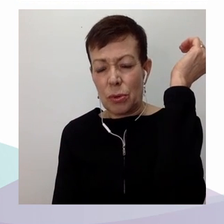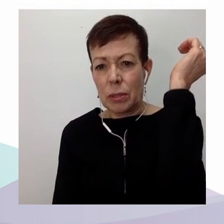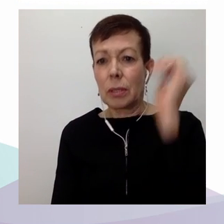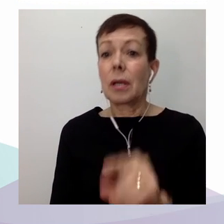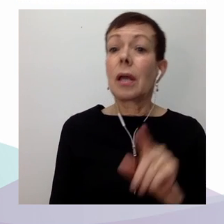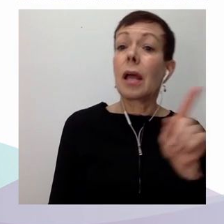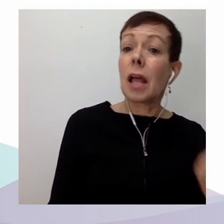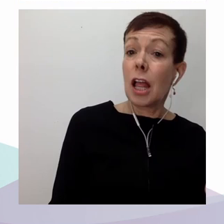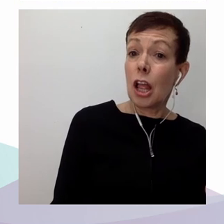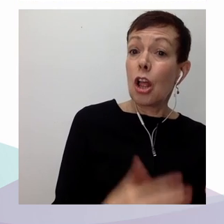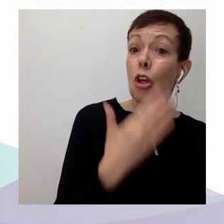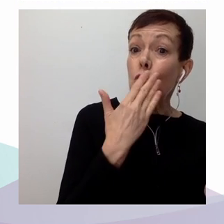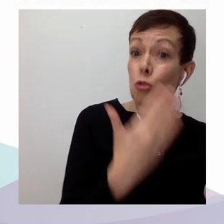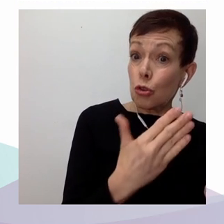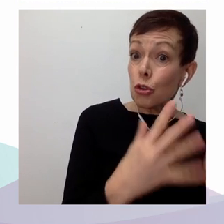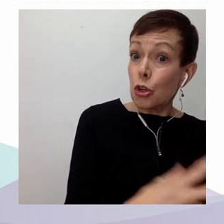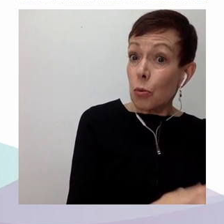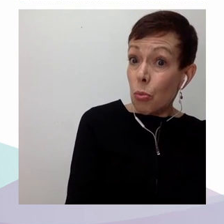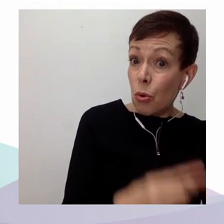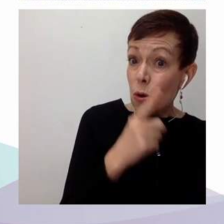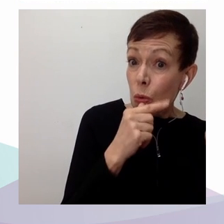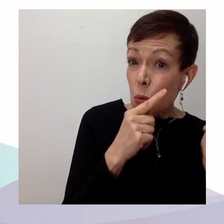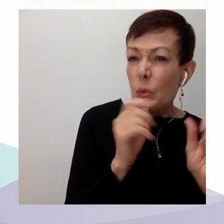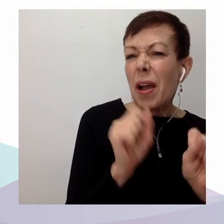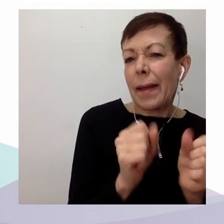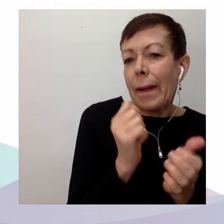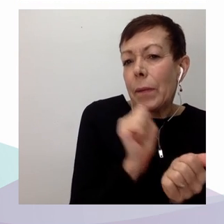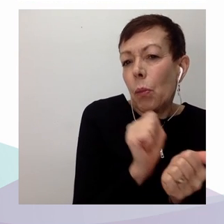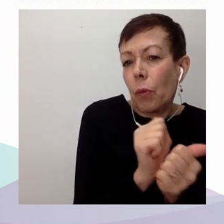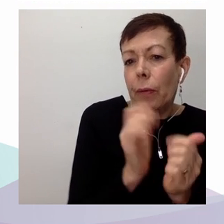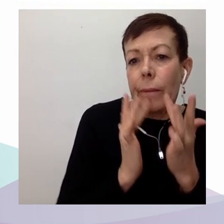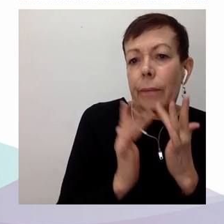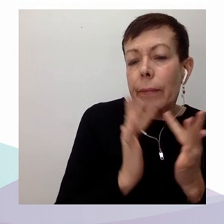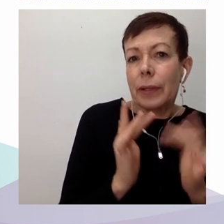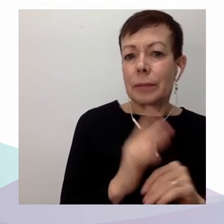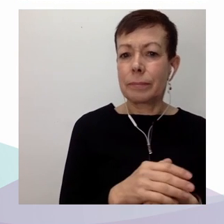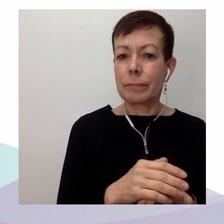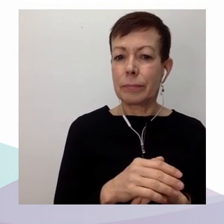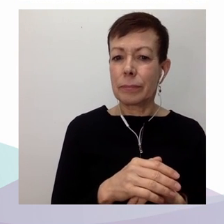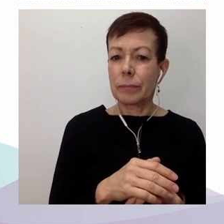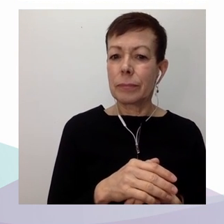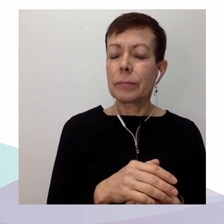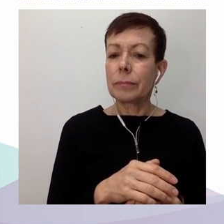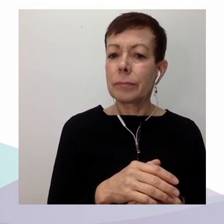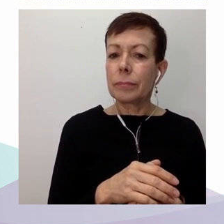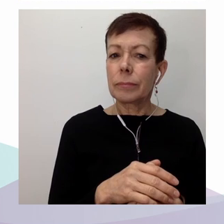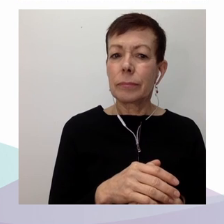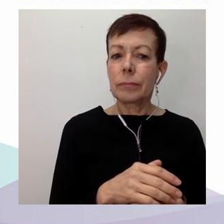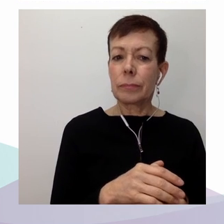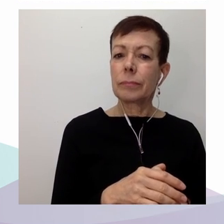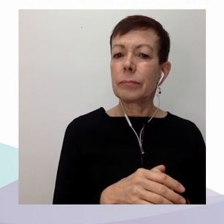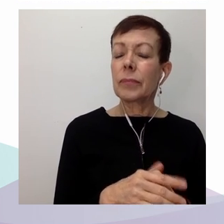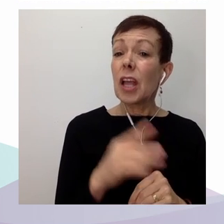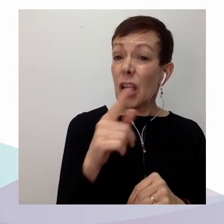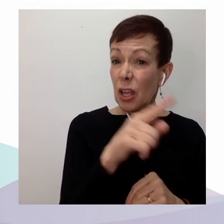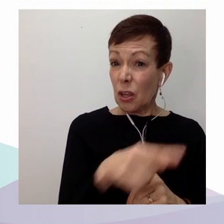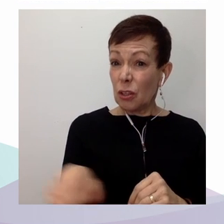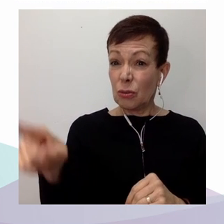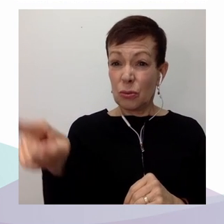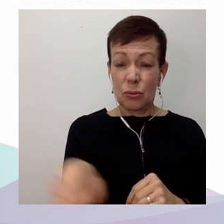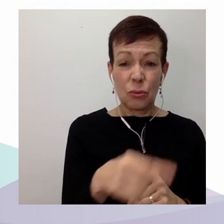mentionnons rapidement que le salaire minimum a augmenté le 1er mai. Il est passé à 14,25 $ ici au Québec.